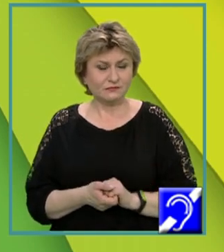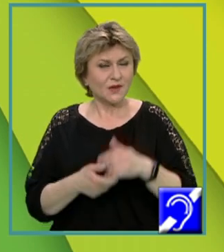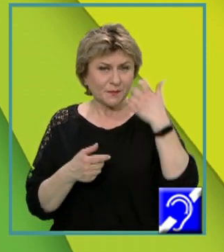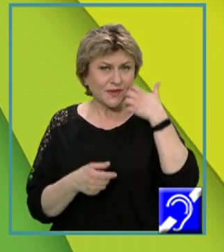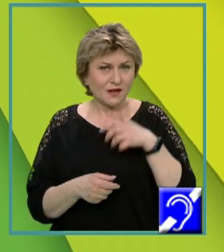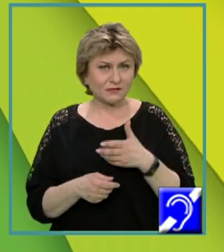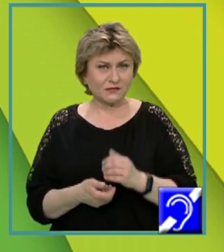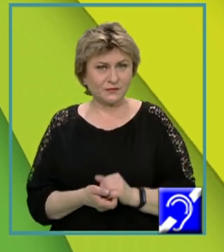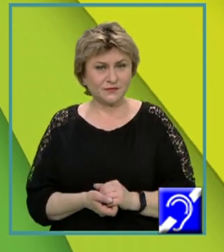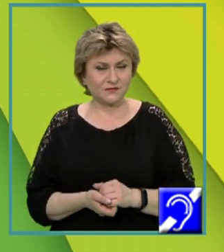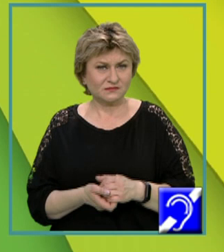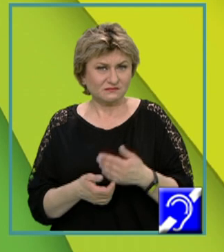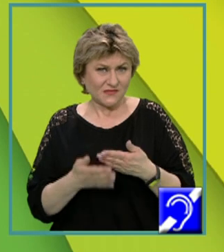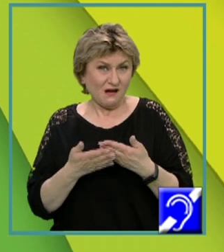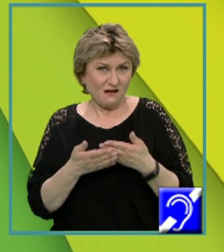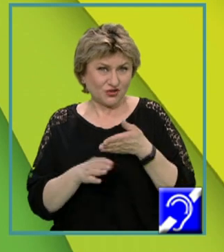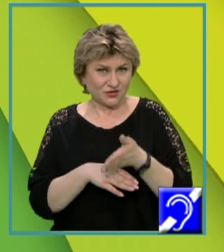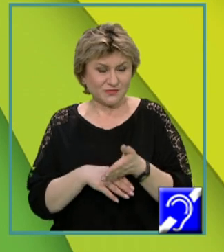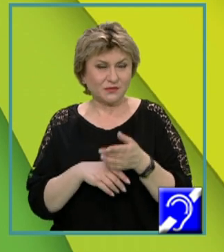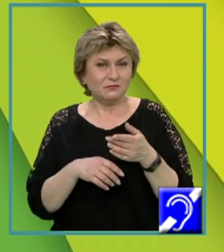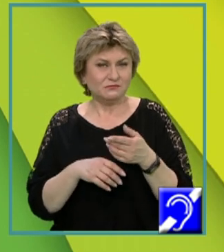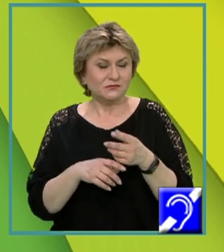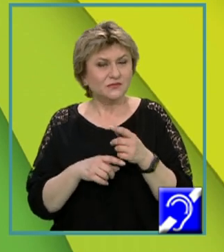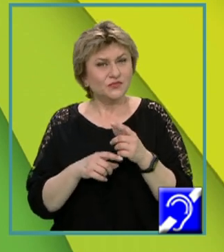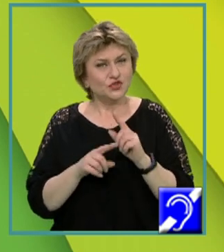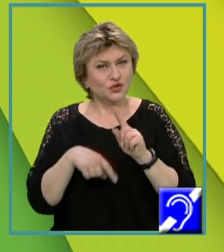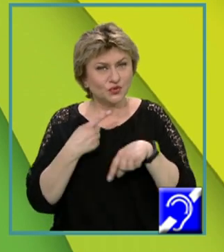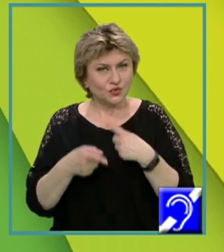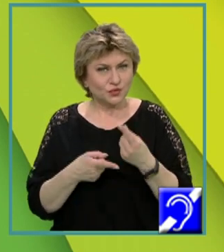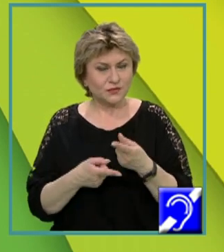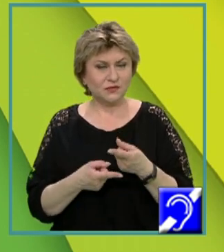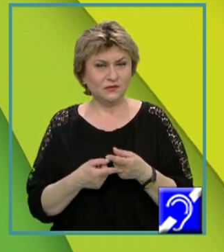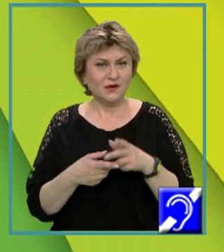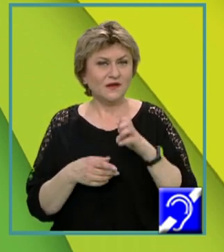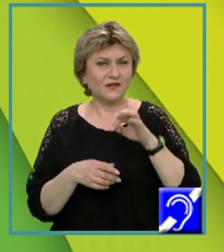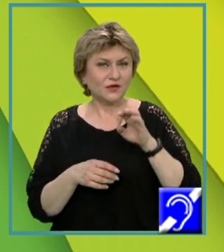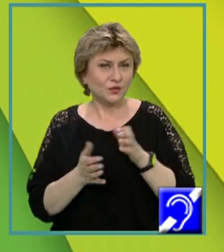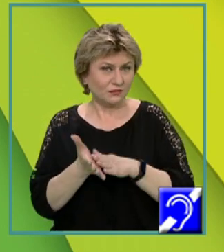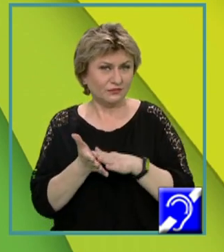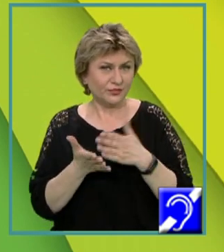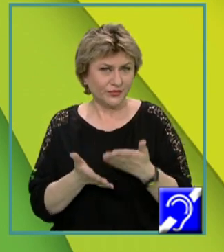pierde accesibilitatea, prin urmare, efectul